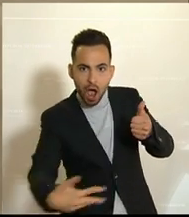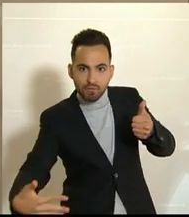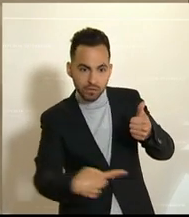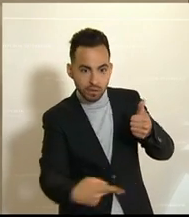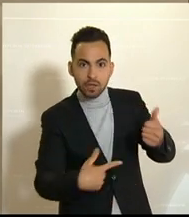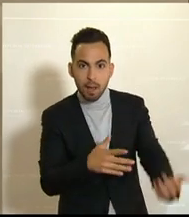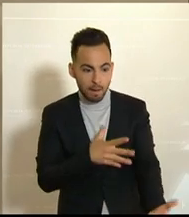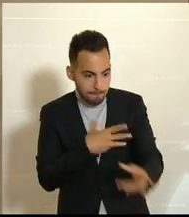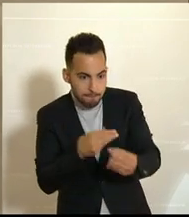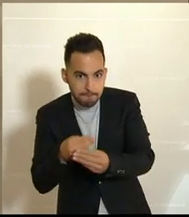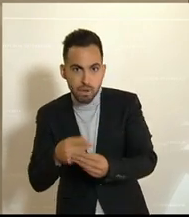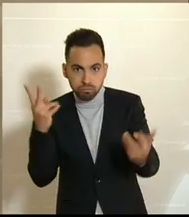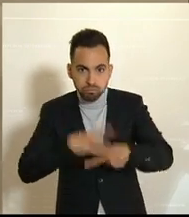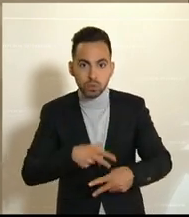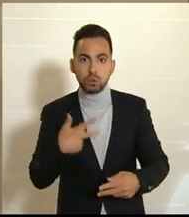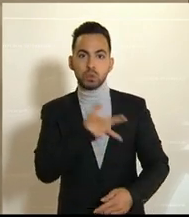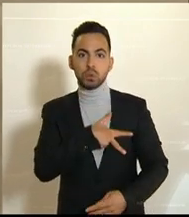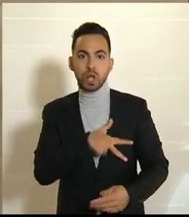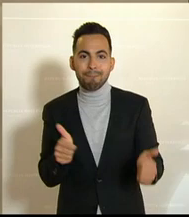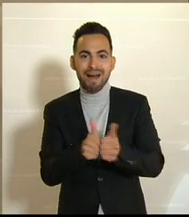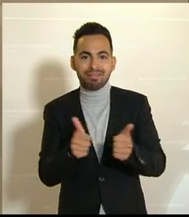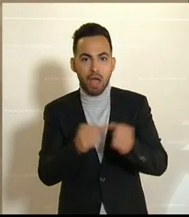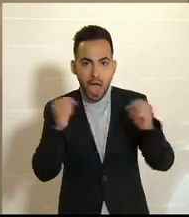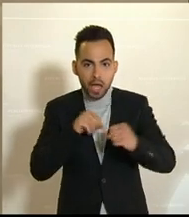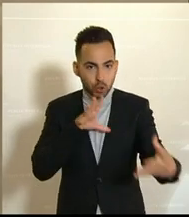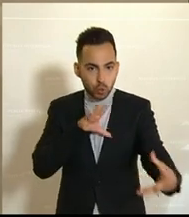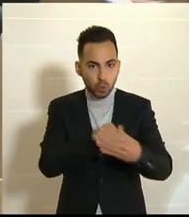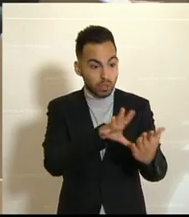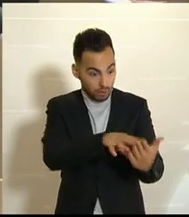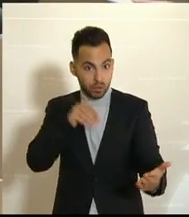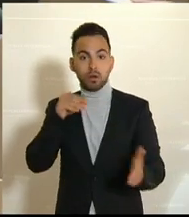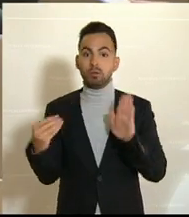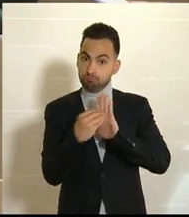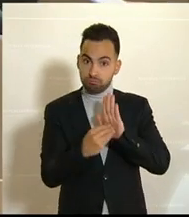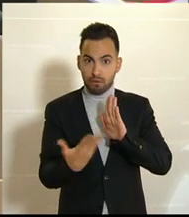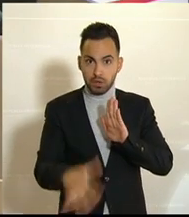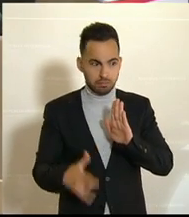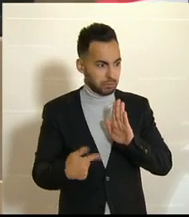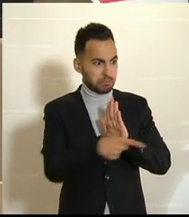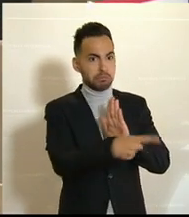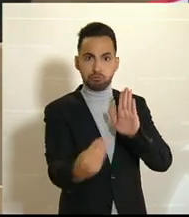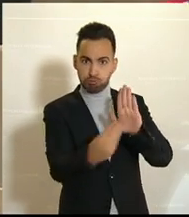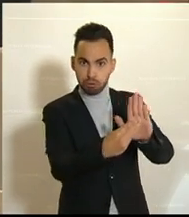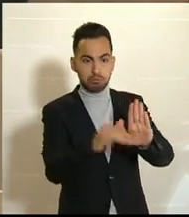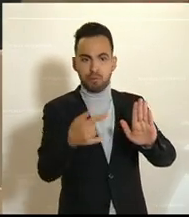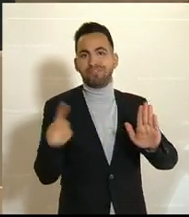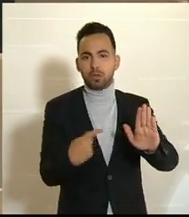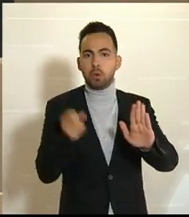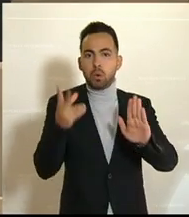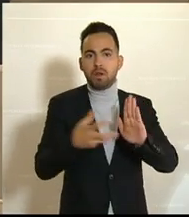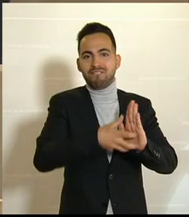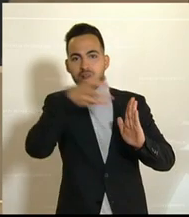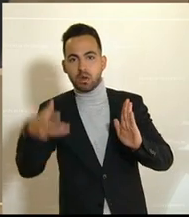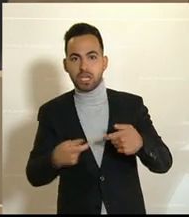vereinbart haben. Wir haben die Sozialpartner-Einigung eins zu eins übernommen. Es ist jetzt die Verlängerung, wo die Gewerkschaftsvertreter